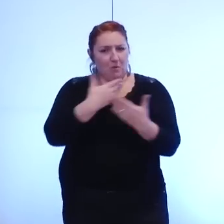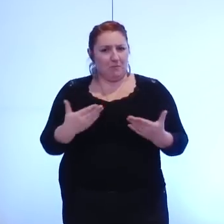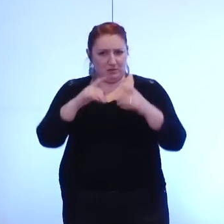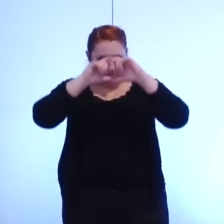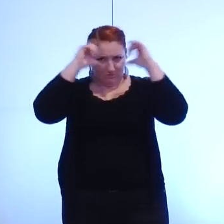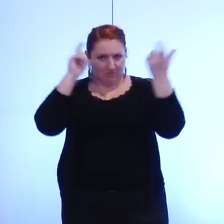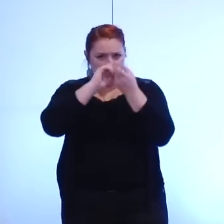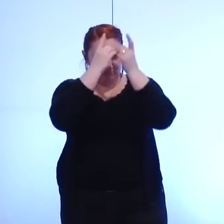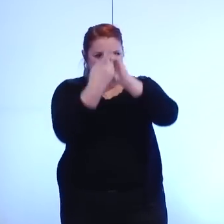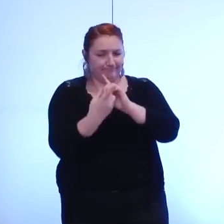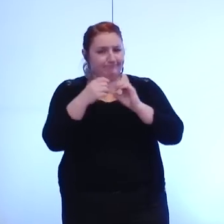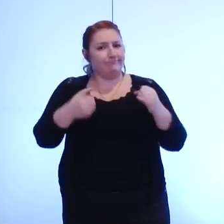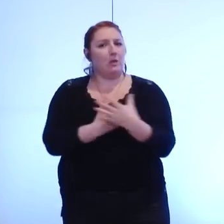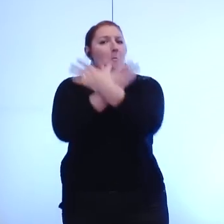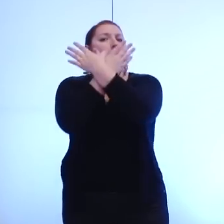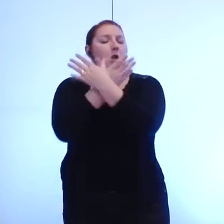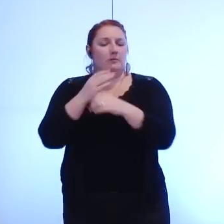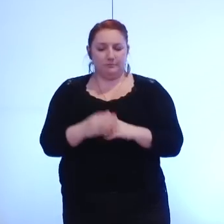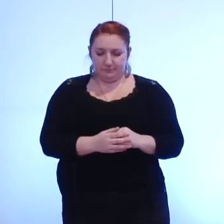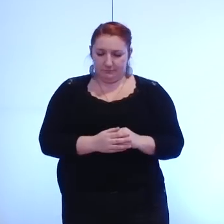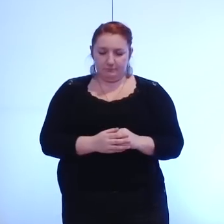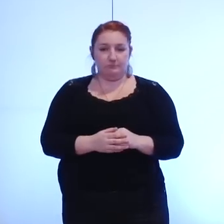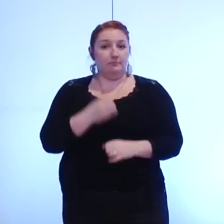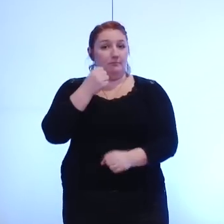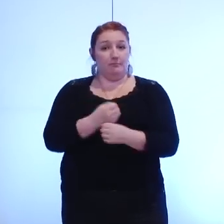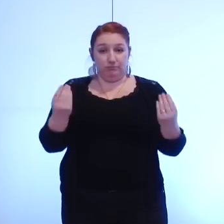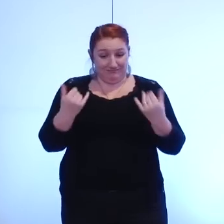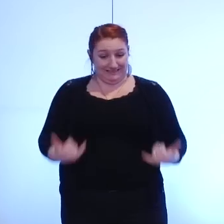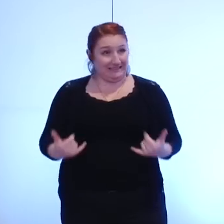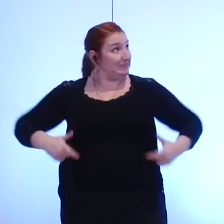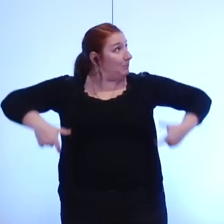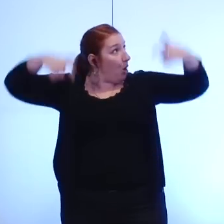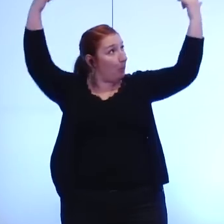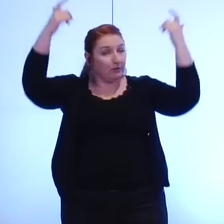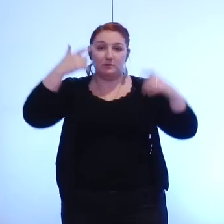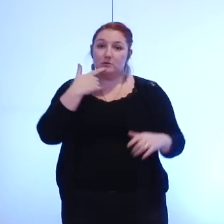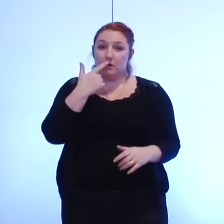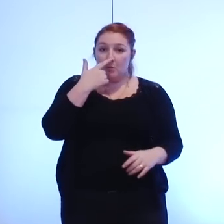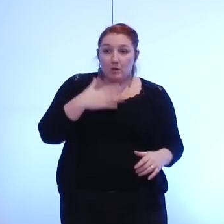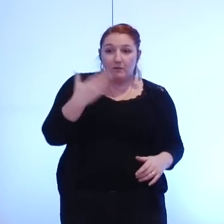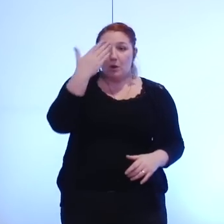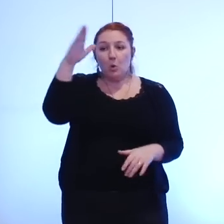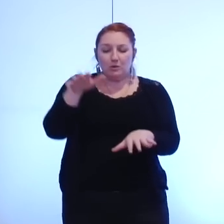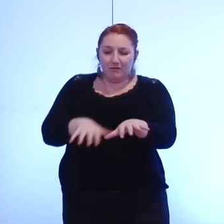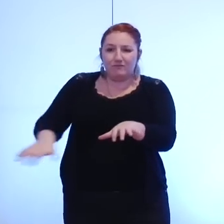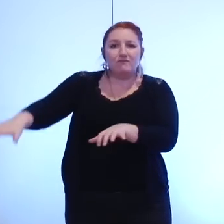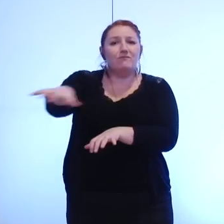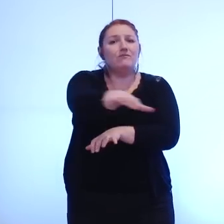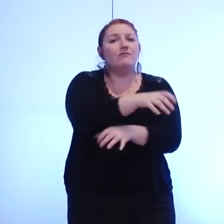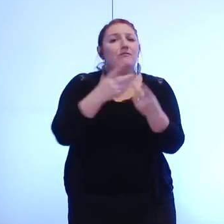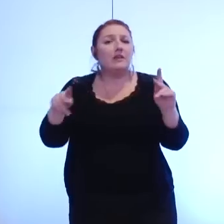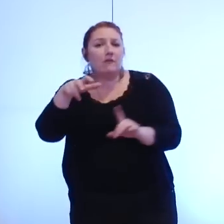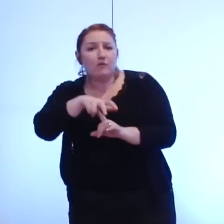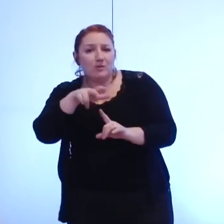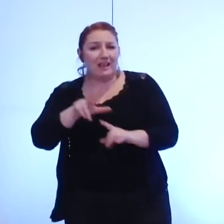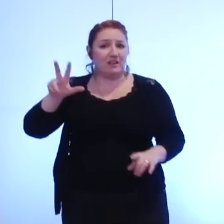activité dans le cadre de la nouvelle métropole ils vont l'exercer ici je suppose que dans d'autres communes de l'agglomération Fontaine